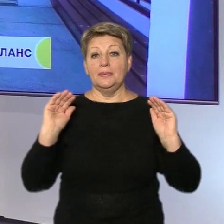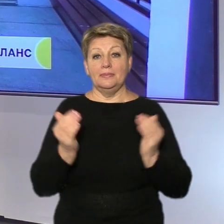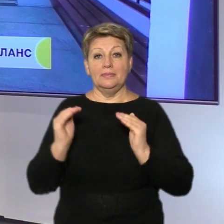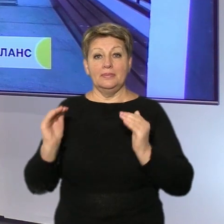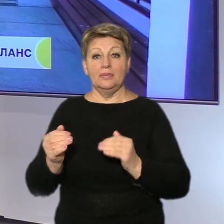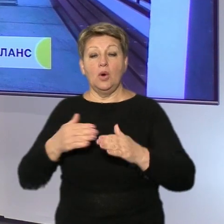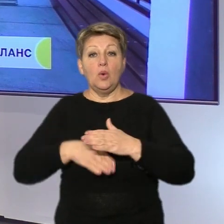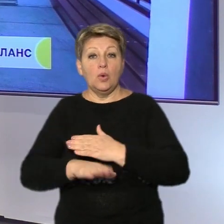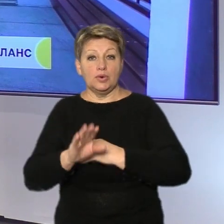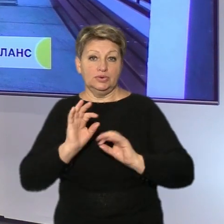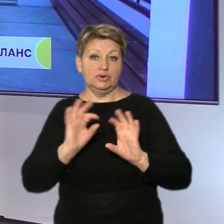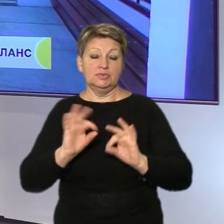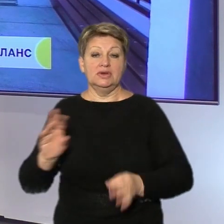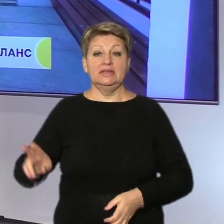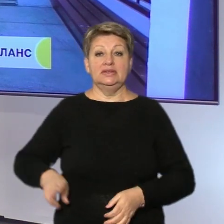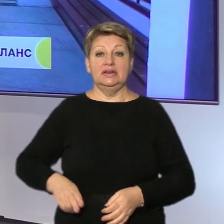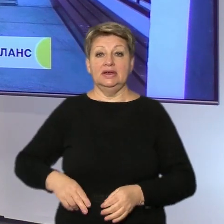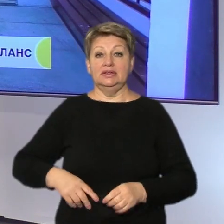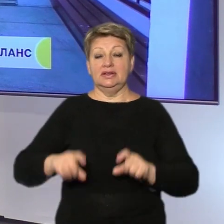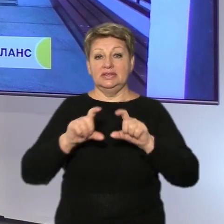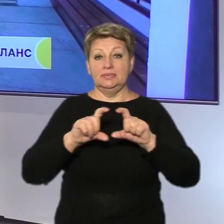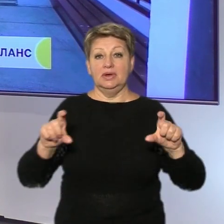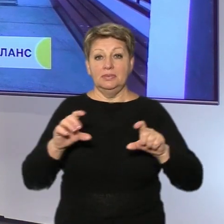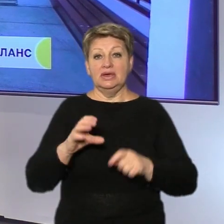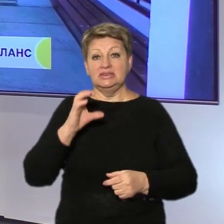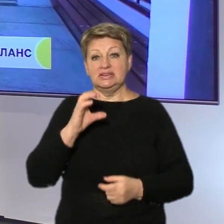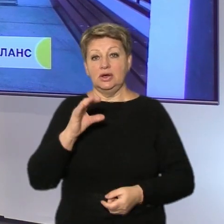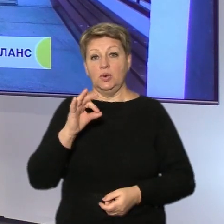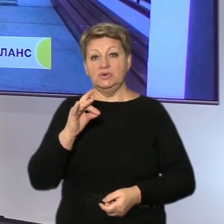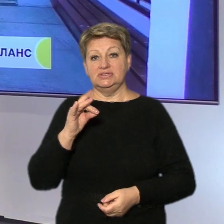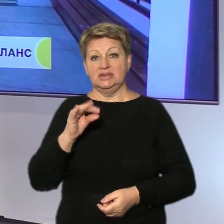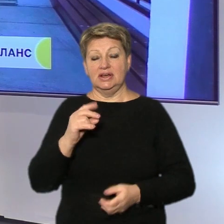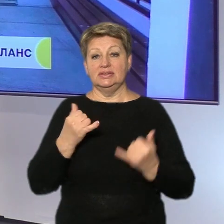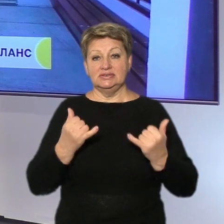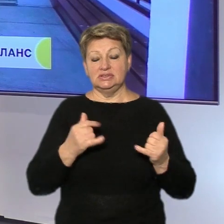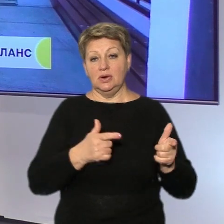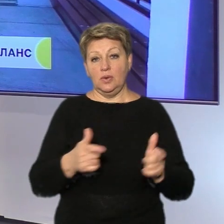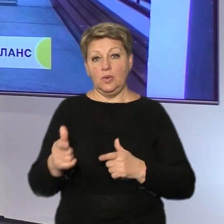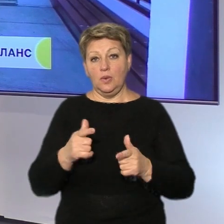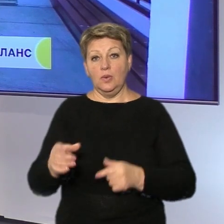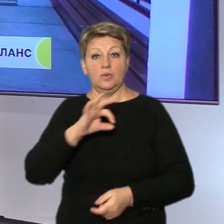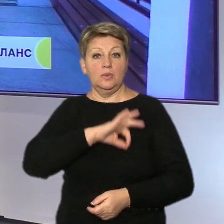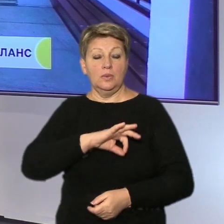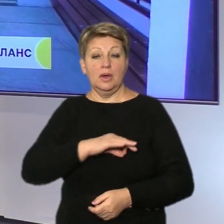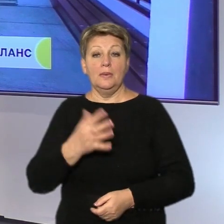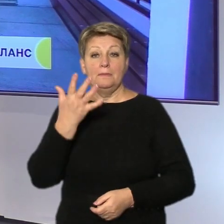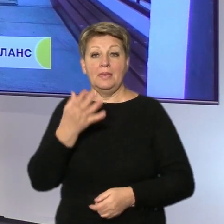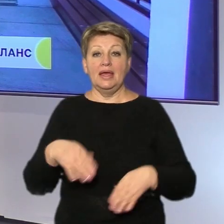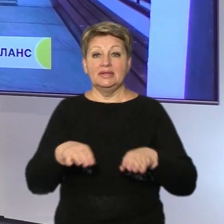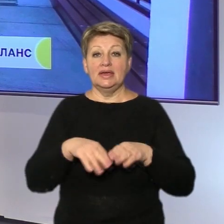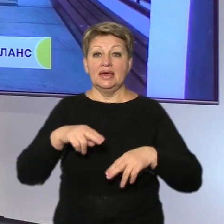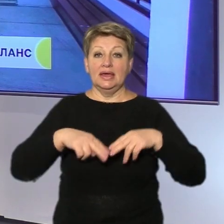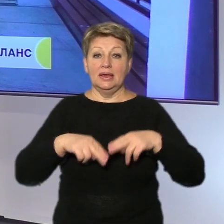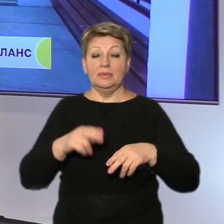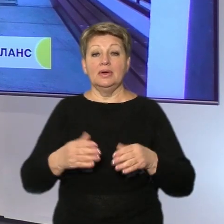це Суспільному розповів директор департаменту цивільного захисту Сергій Озеран. Нині готові до експлуатації п'ять таких споруд. Коли запрацює